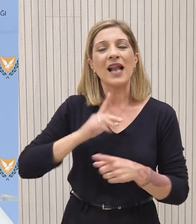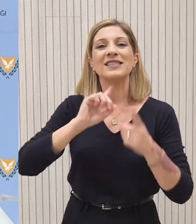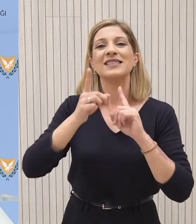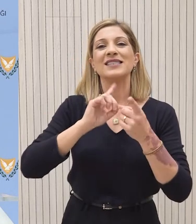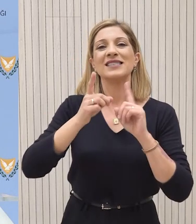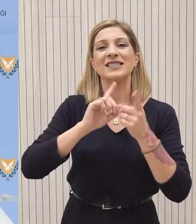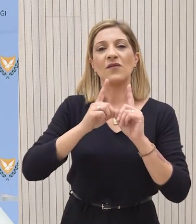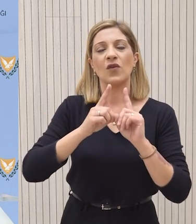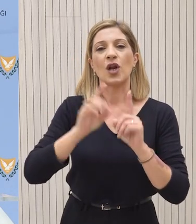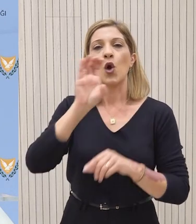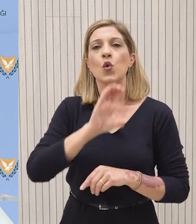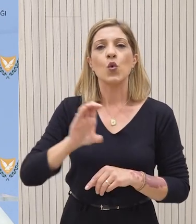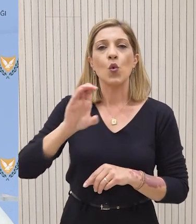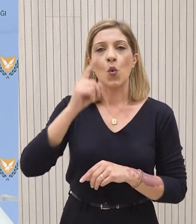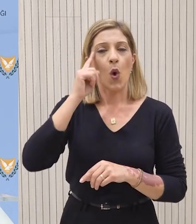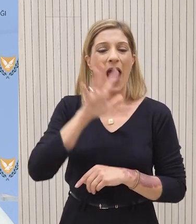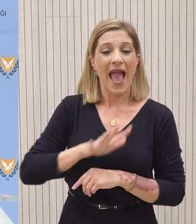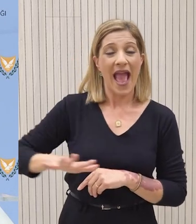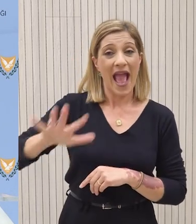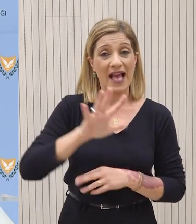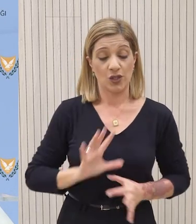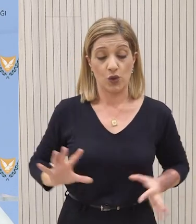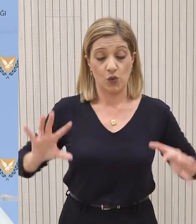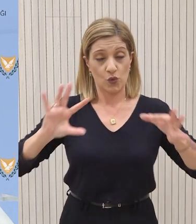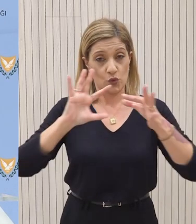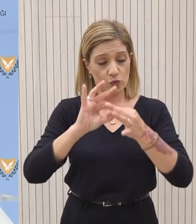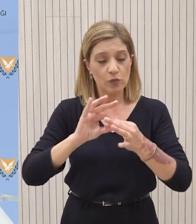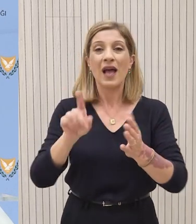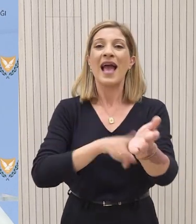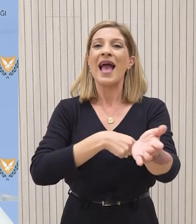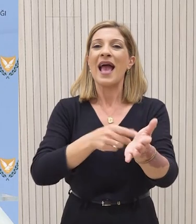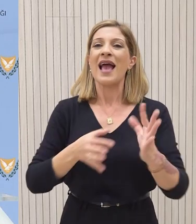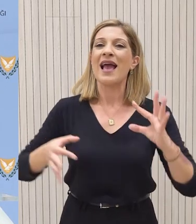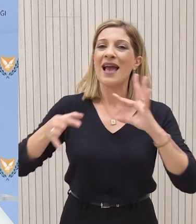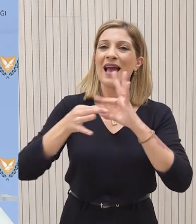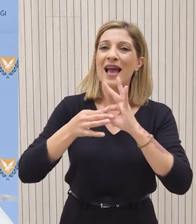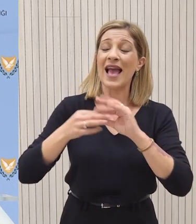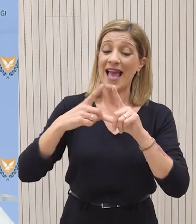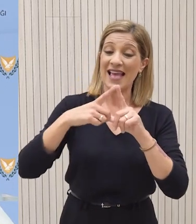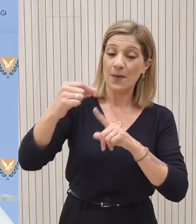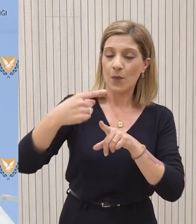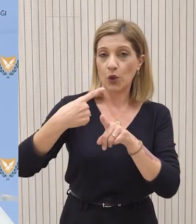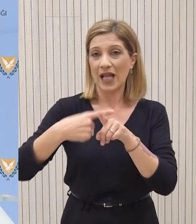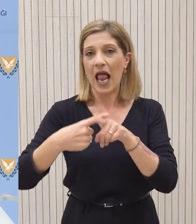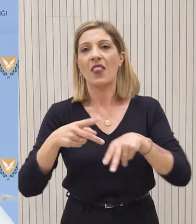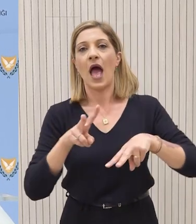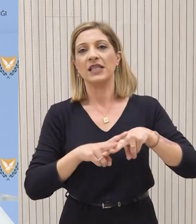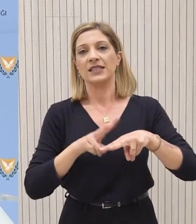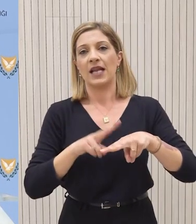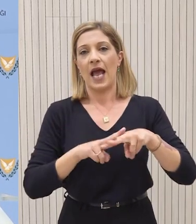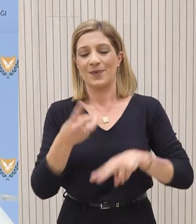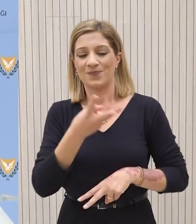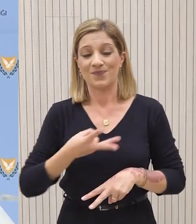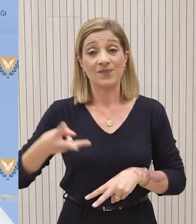συμφωνίας με την EuroAsia Interconnector ορίστηκε ως φορέας υλοποίησης του έργου της ηλεκτρικής διασύνδεσης μεταξύ Κύπρου, Ελλάδος και Ισραήλ. Το